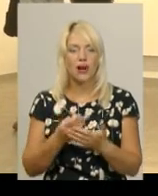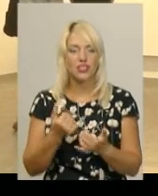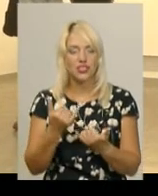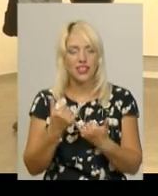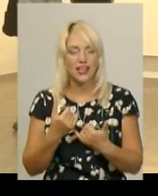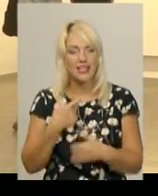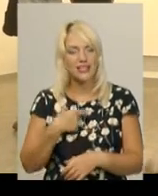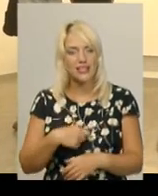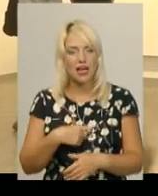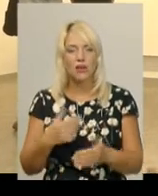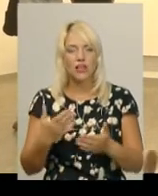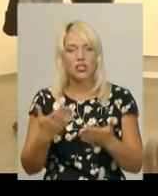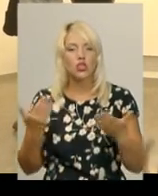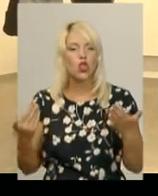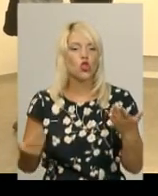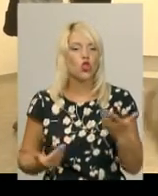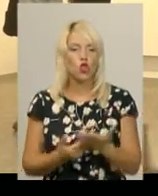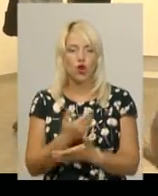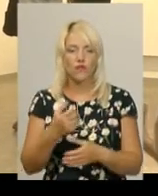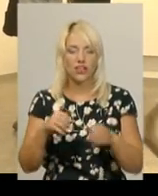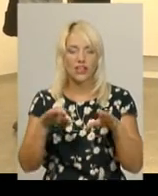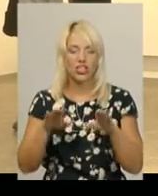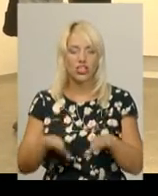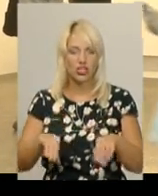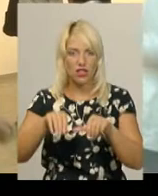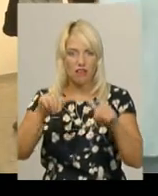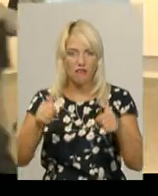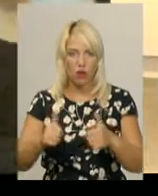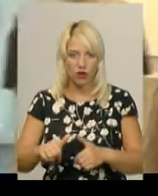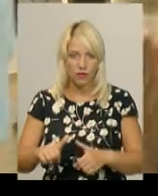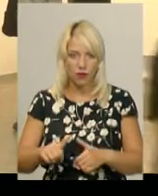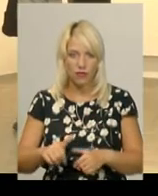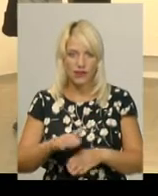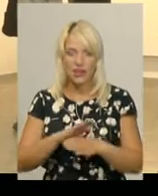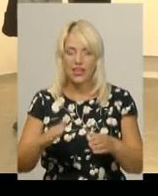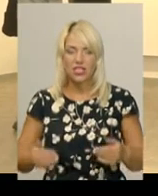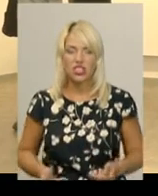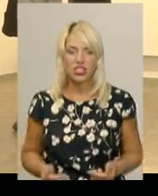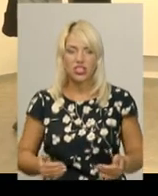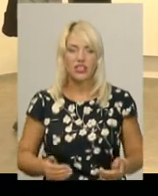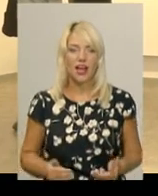якісь нові рішення, форми. Тобто не життя, як